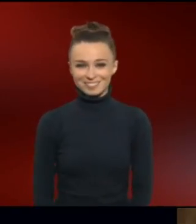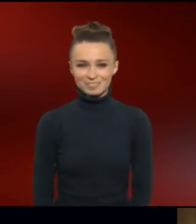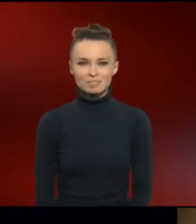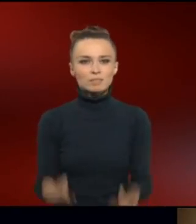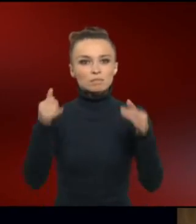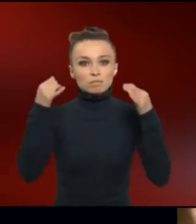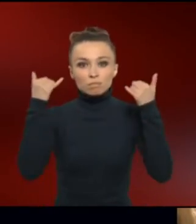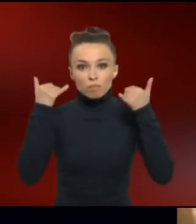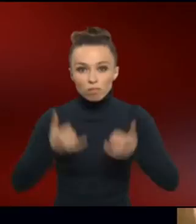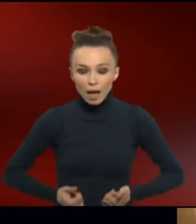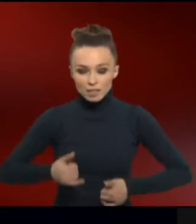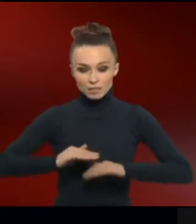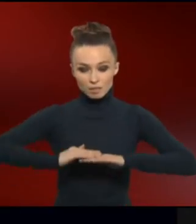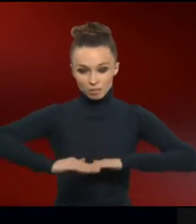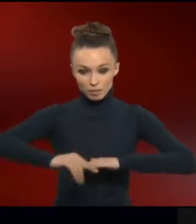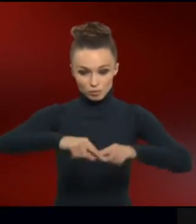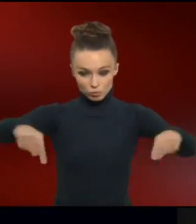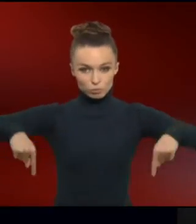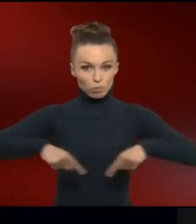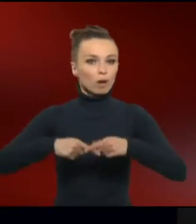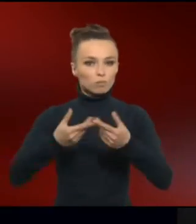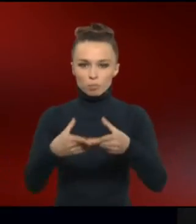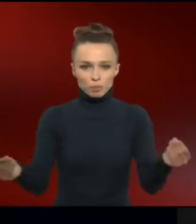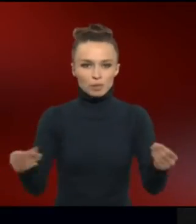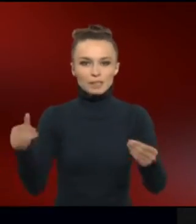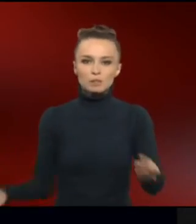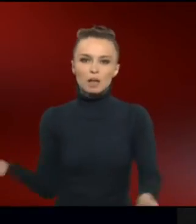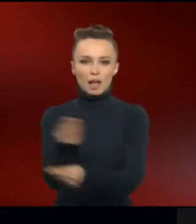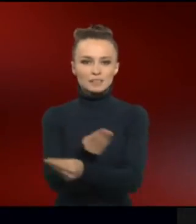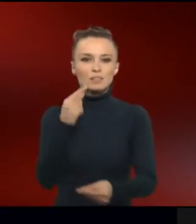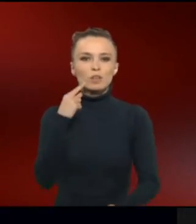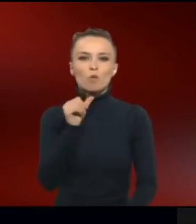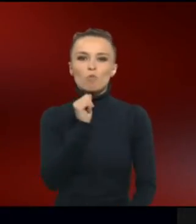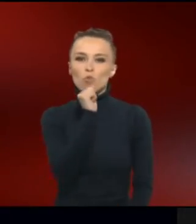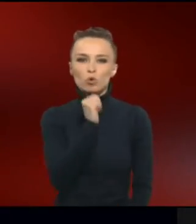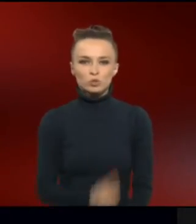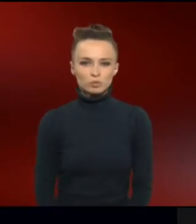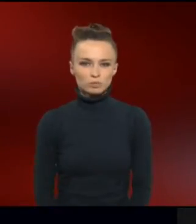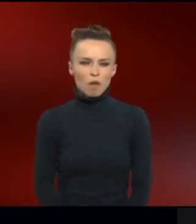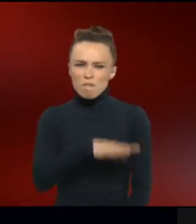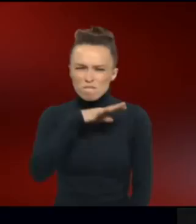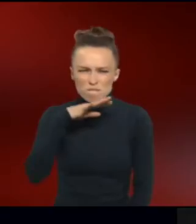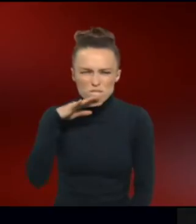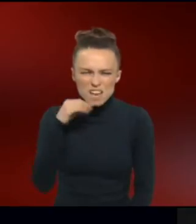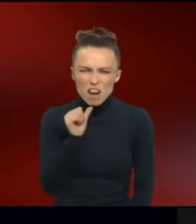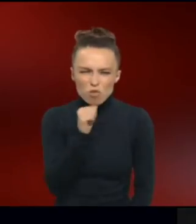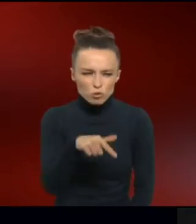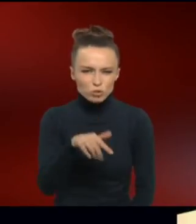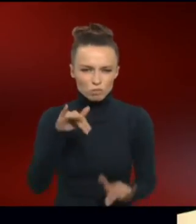Nun verschwindet das Spielbrett. Nüsse kommen auf den Tisch. Das sind ganz viele, oder? Ganz viele Nüsse.